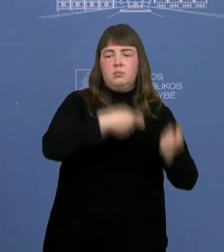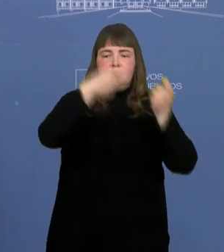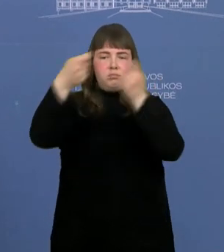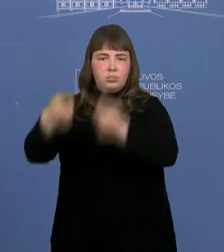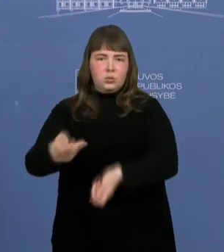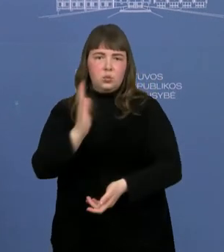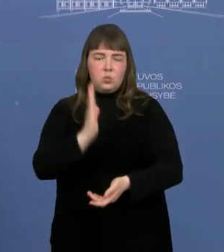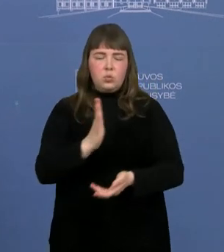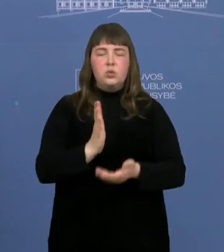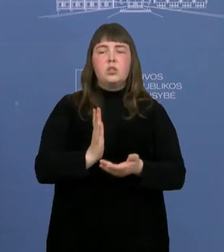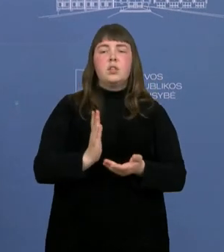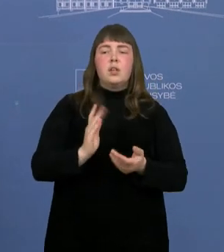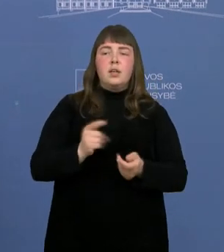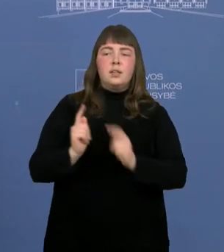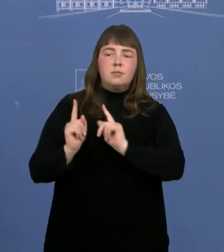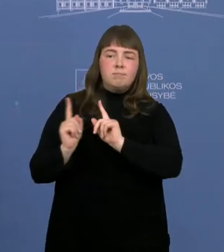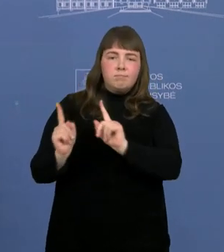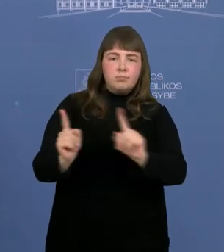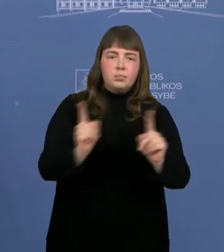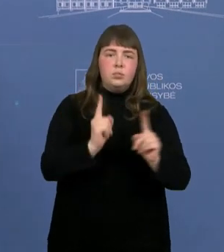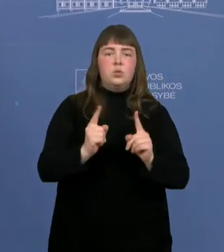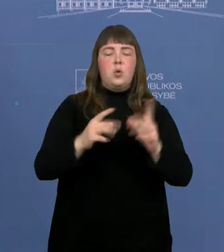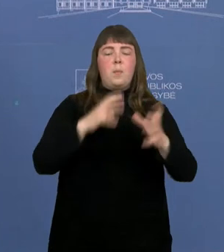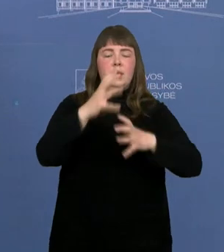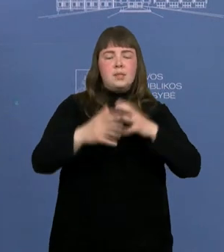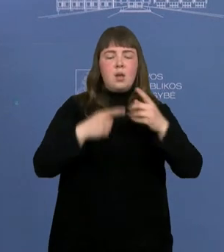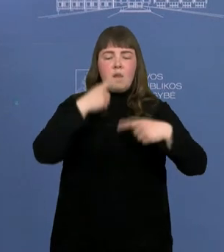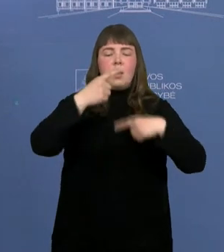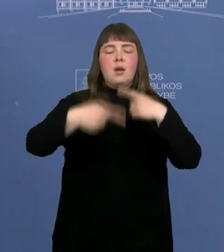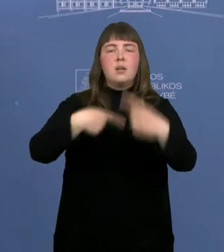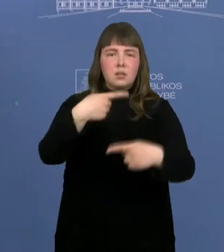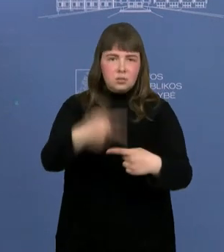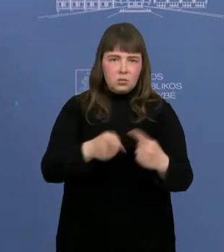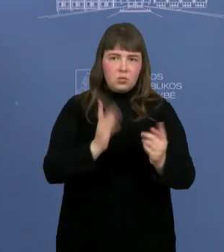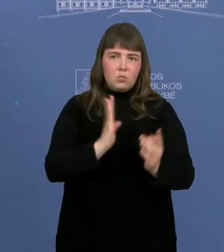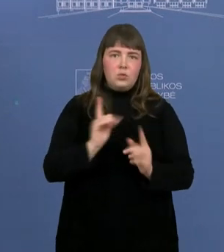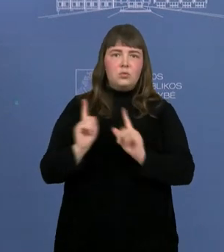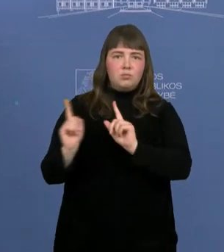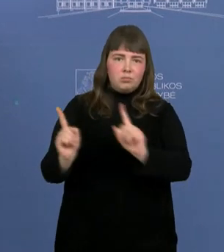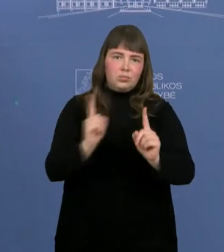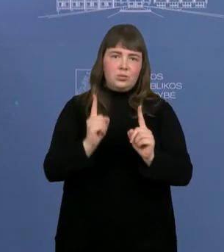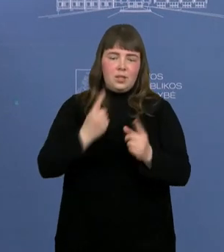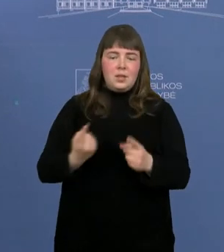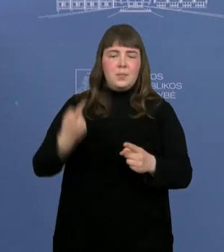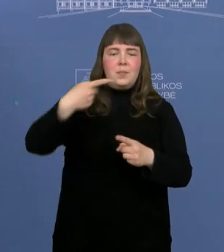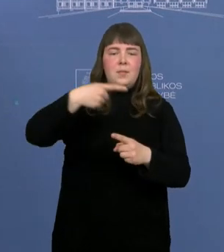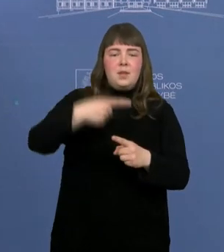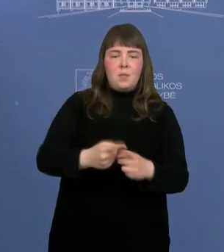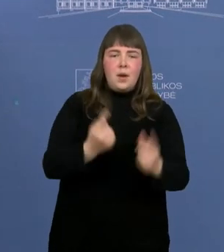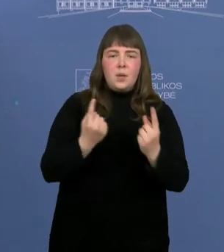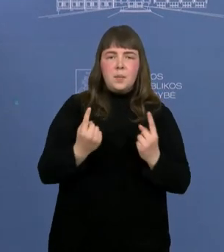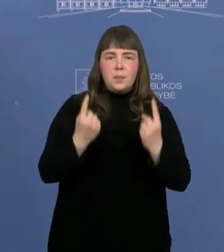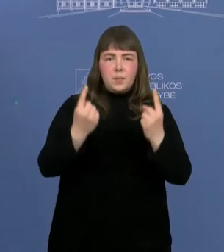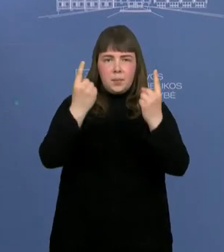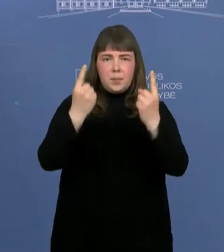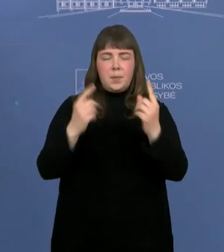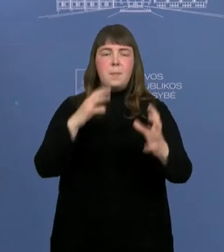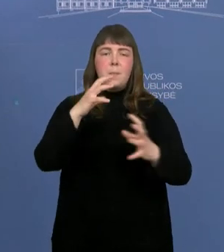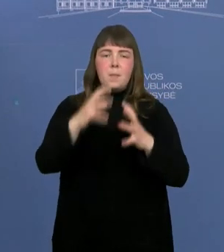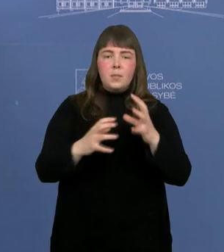išsaugotos pasaulio kartoms arba taip sukurta prisidėtume prie unikaliausio pasaulio